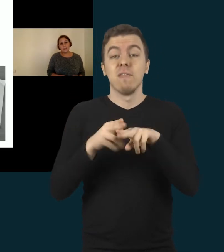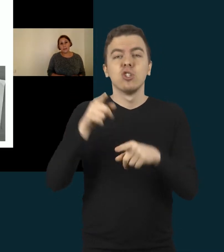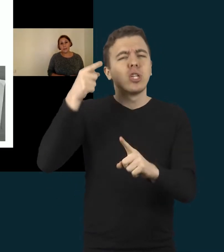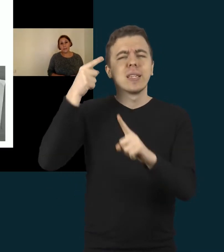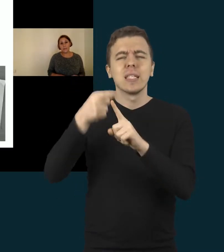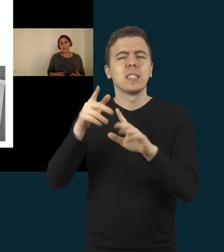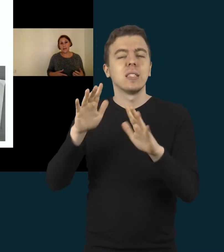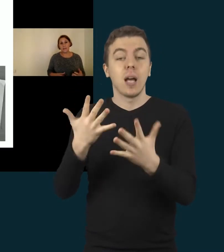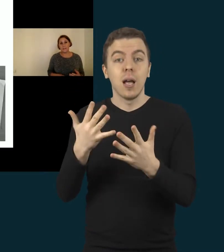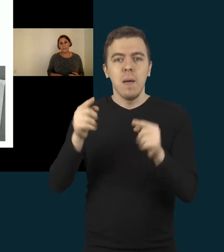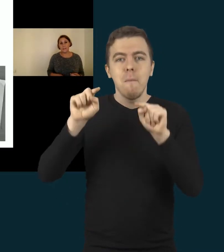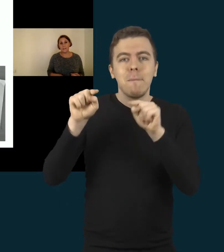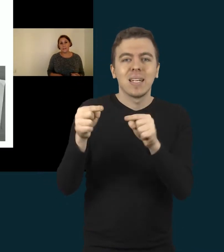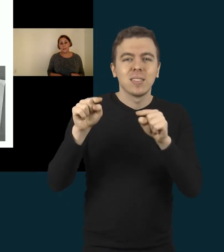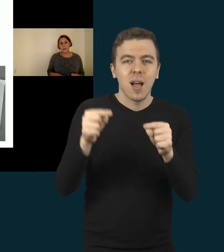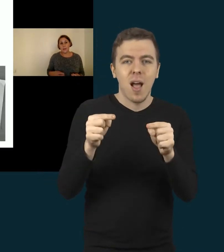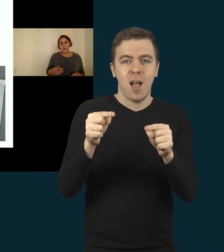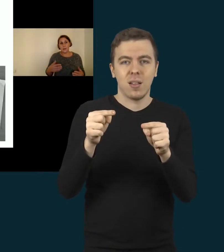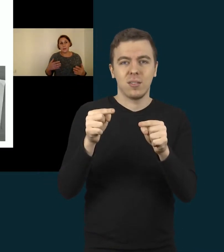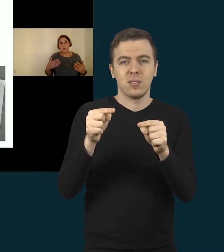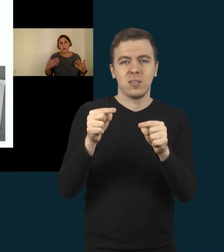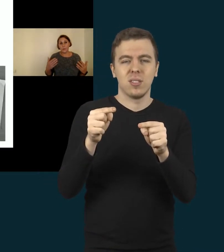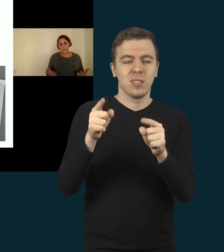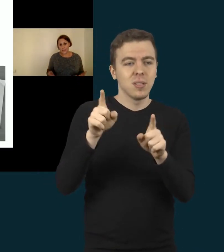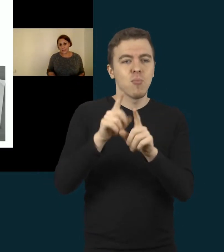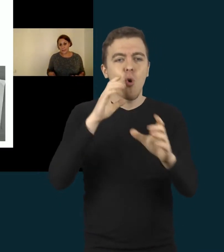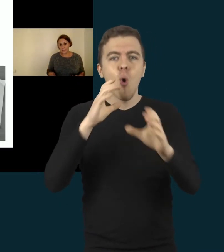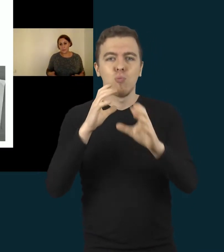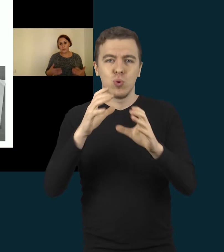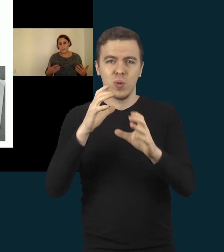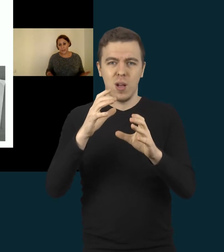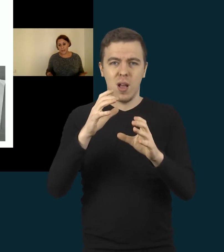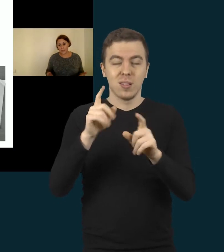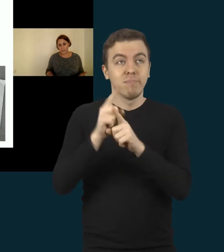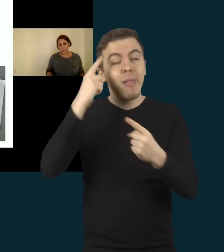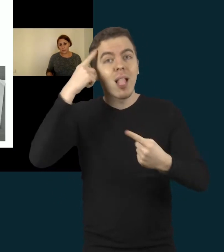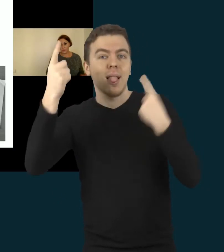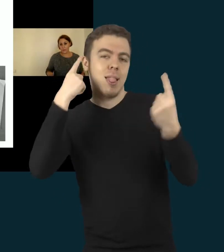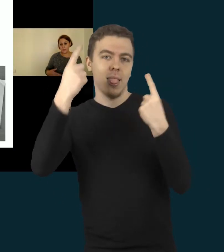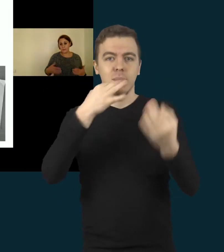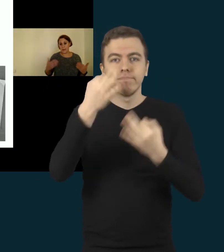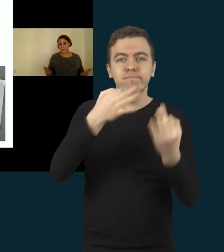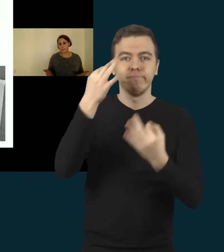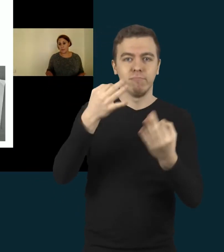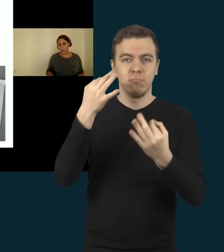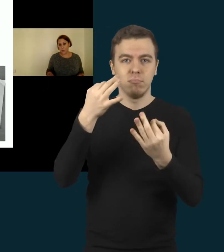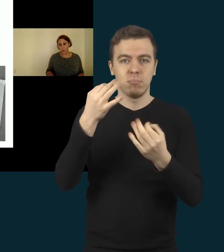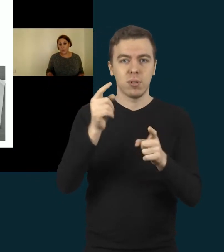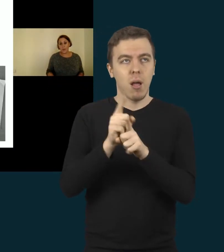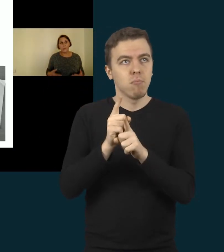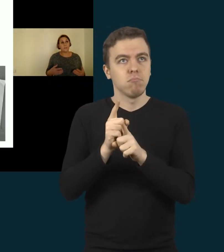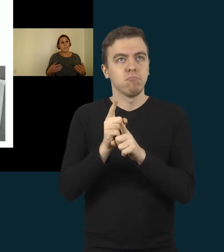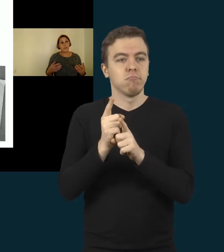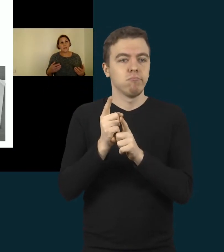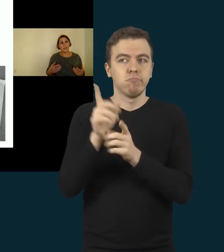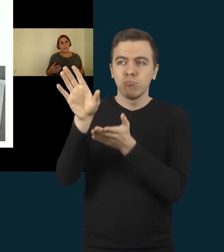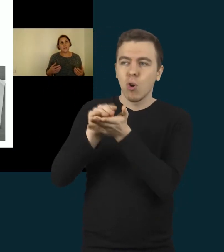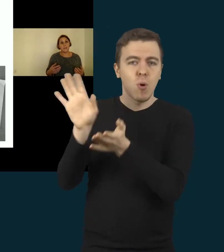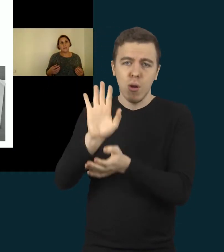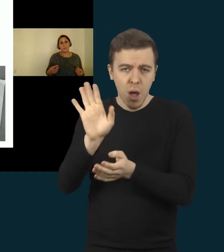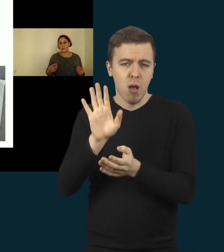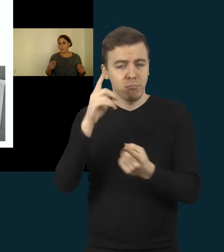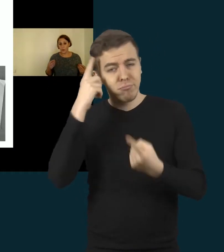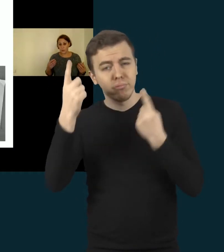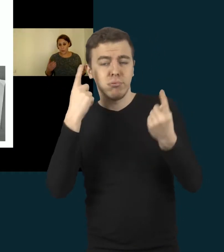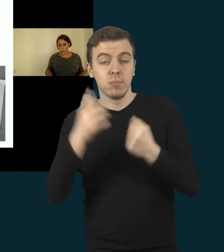yra skatinti komunikaciją, spontaninę komunikaciją vaikų, pasitelkiant